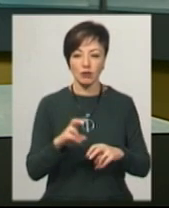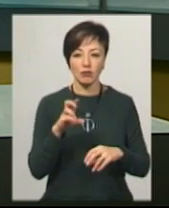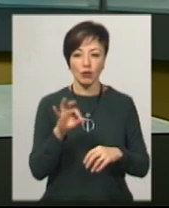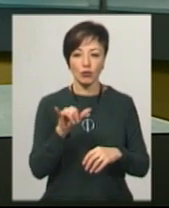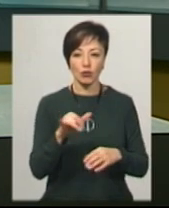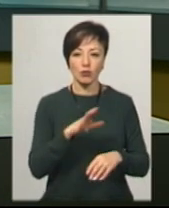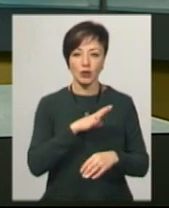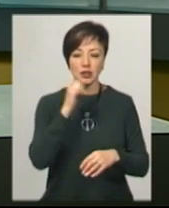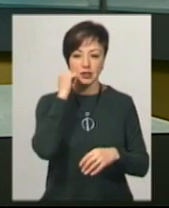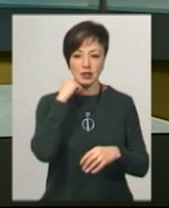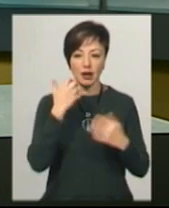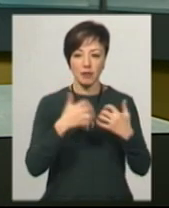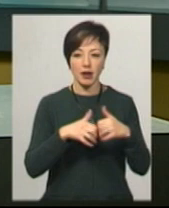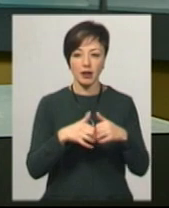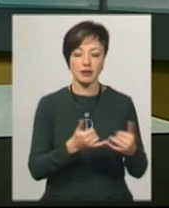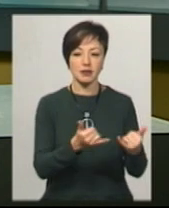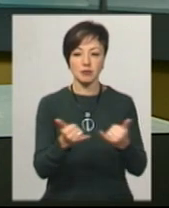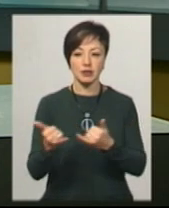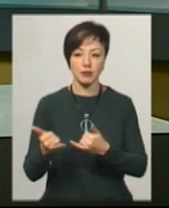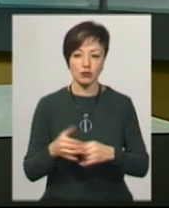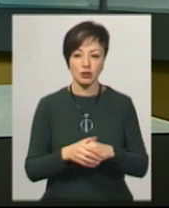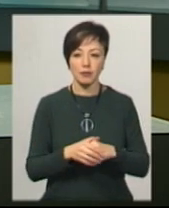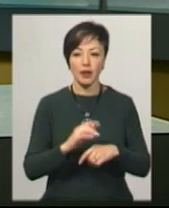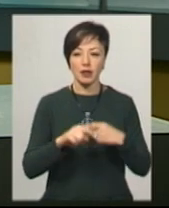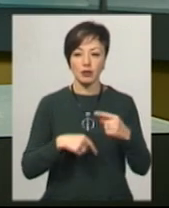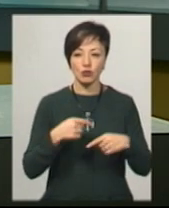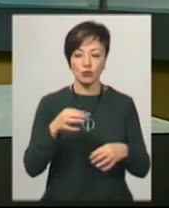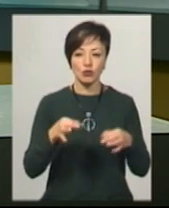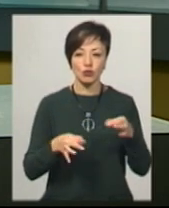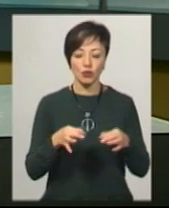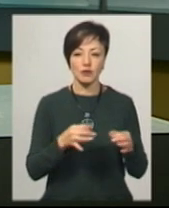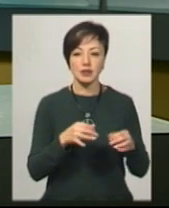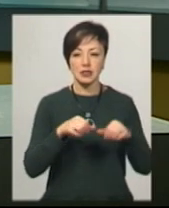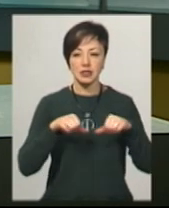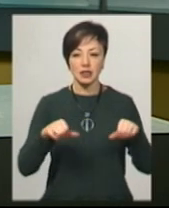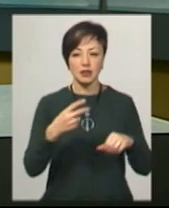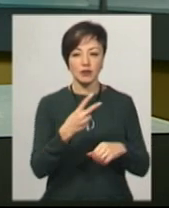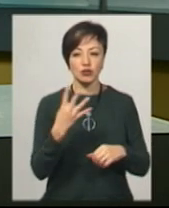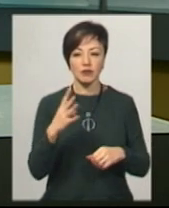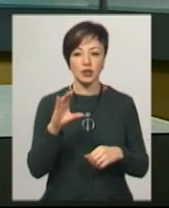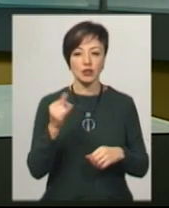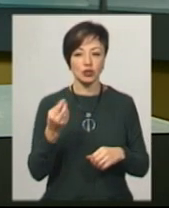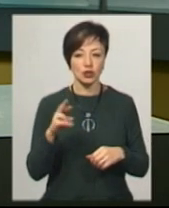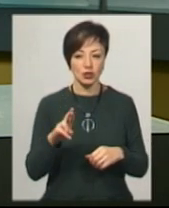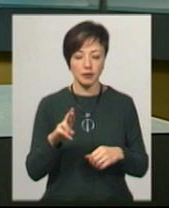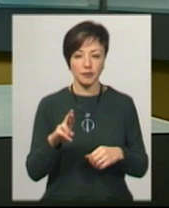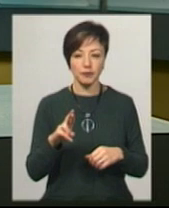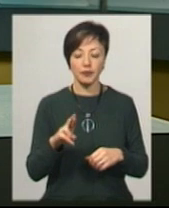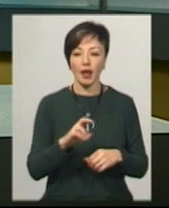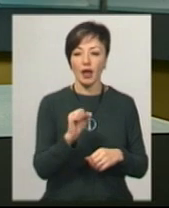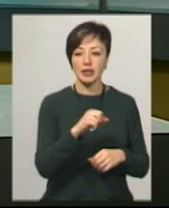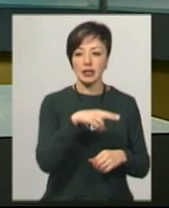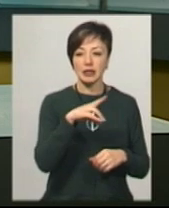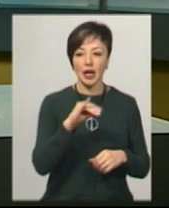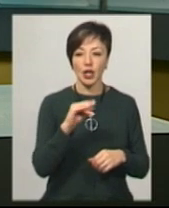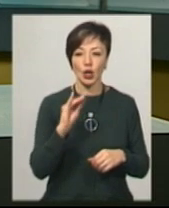в нього було застаріле апаратне забезпечення. Наступне судове засідання відбудеться 24 січня. Нагадаємо, Андрій